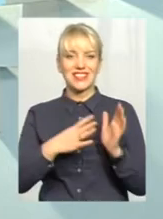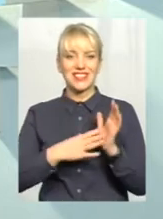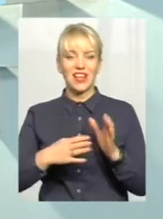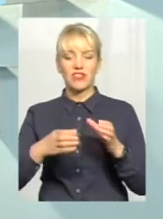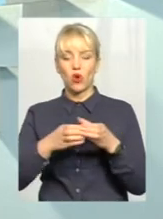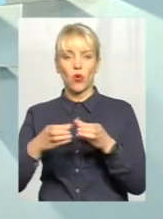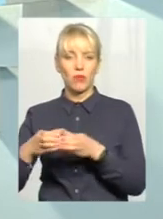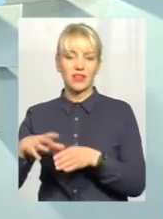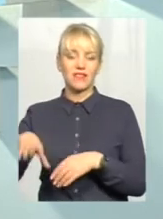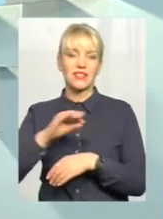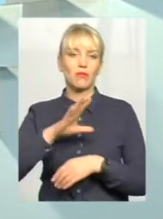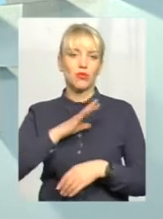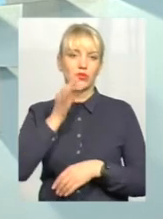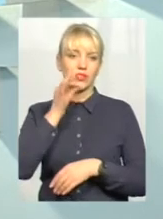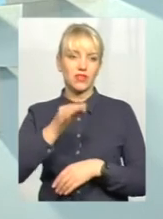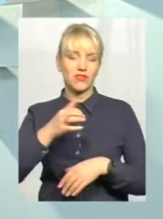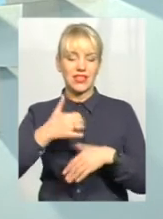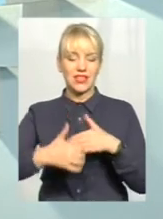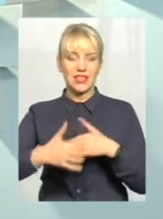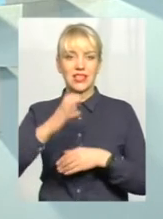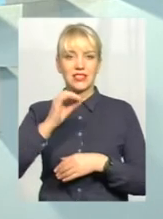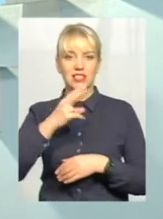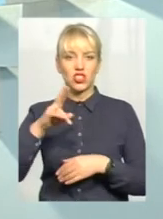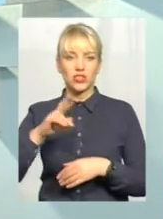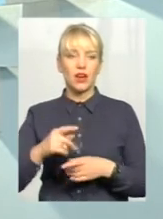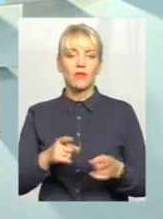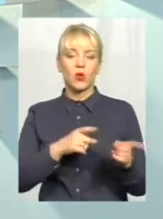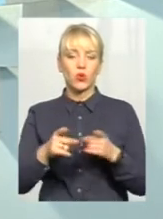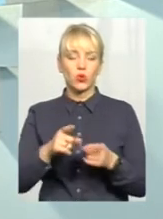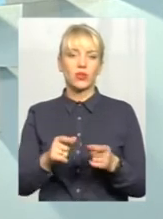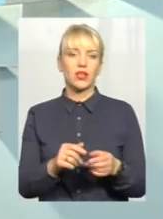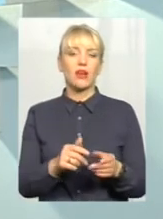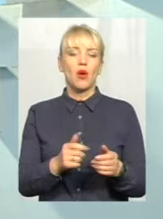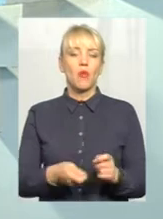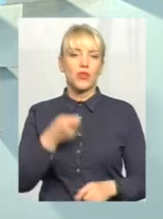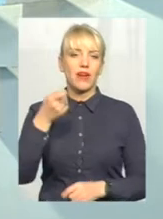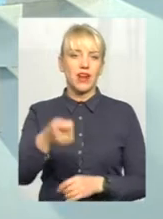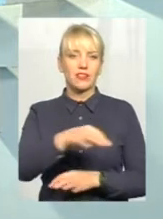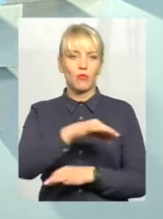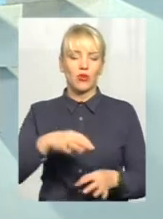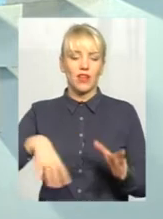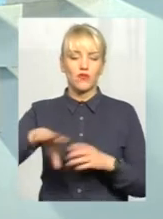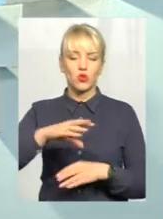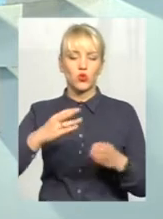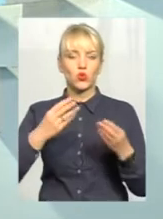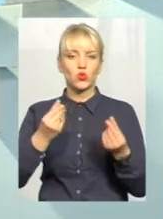всім було сказано ще в середині січня готуйте і подавайте проєкти. На всю суму громад 700 в Україні